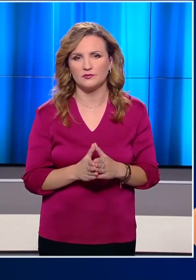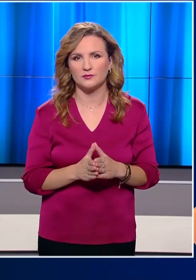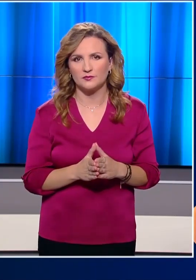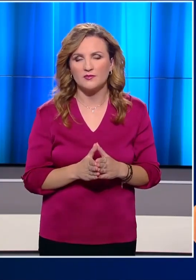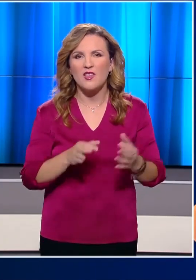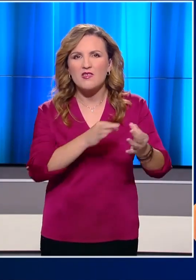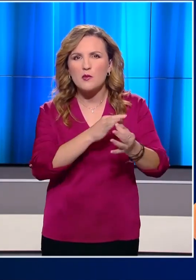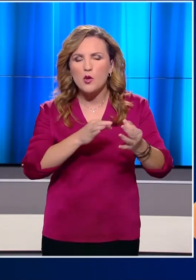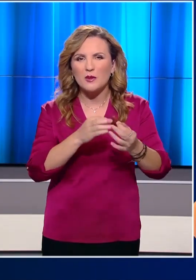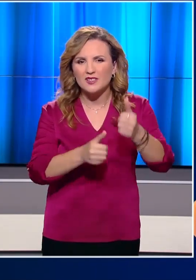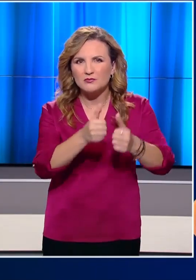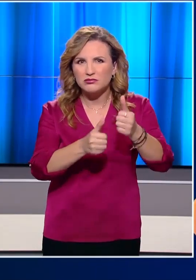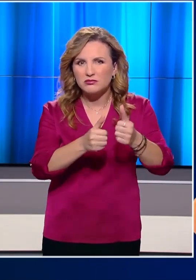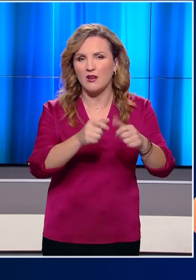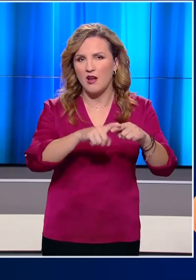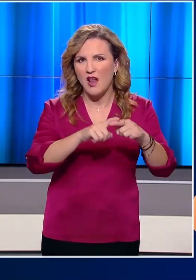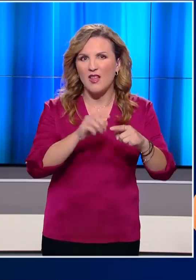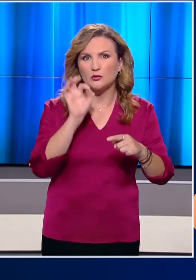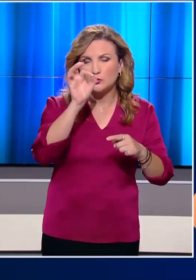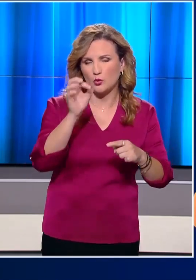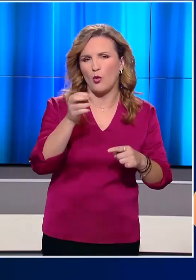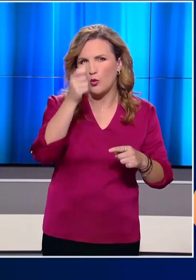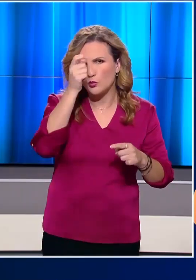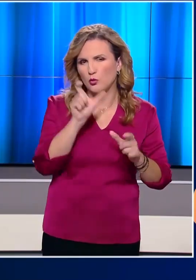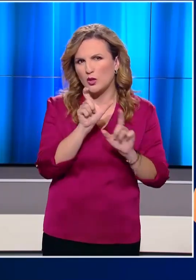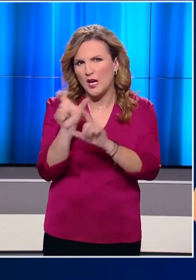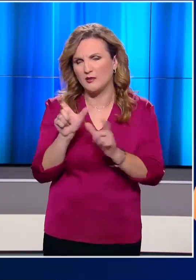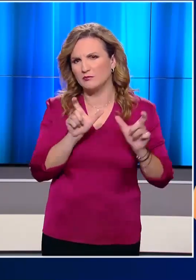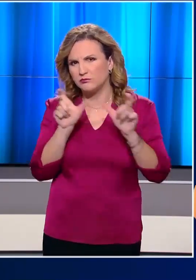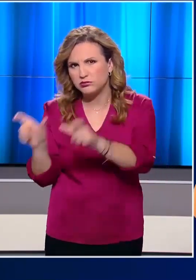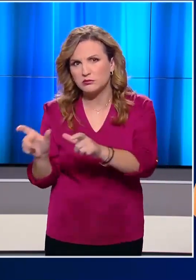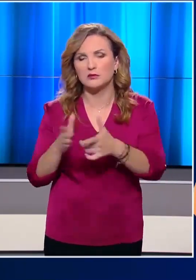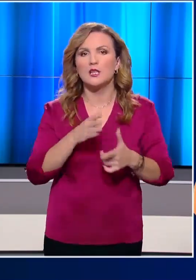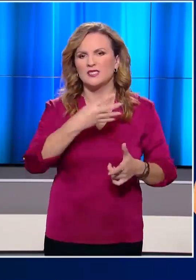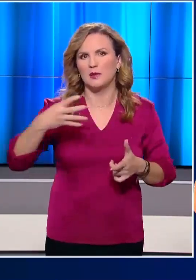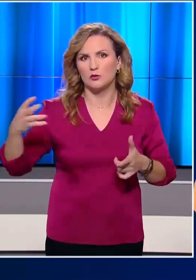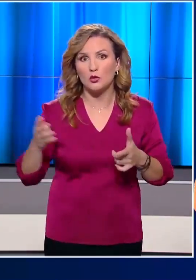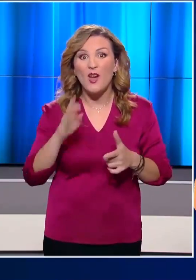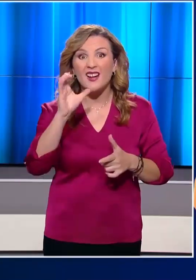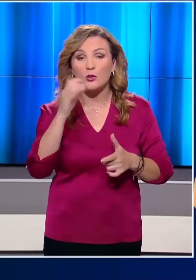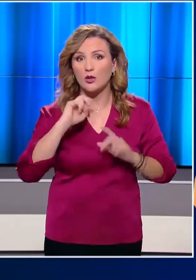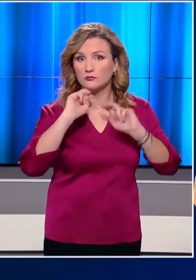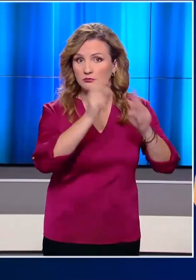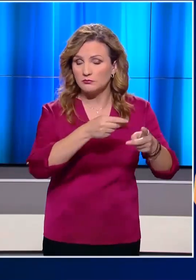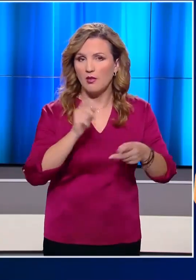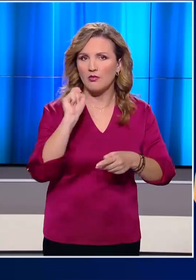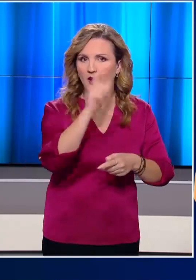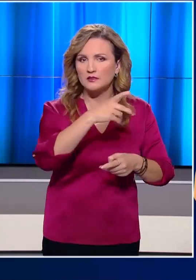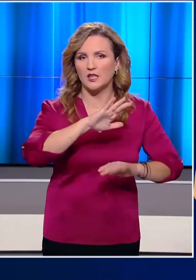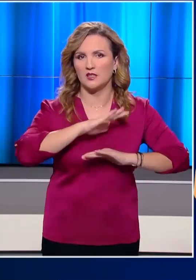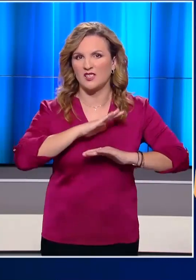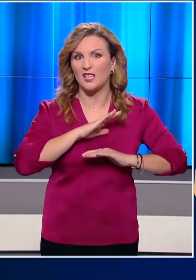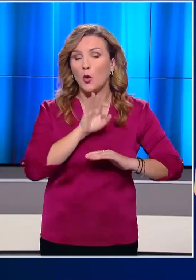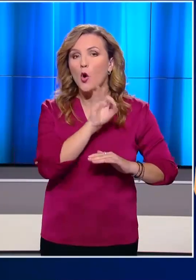Στη διπλωματική κούρσα της Αθήνας με στόχο την απομόνωση της Τουρκίας στην περιοχή της Ανατολικής Μεσογείου, ο Ερντογάν τώρα λέει ότι θα στείλει τουρκικό στρατό στη